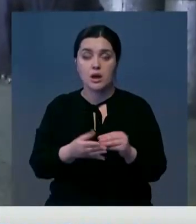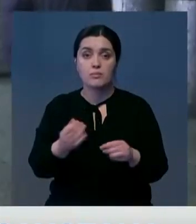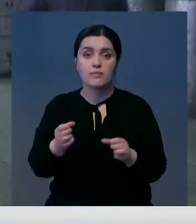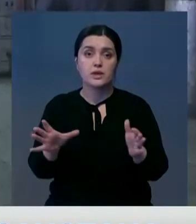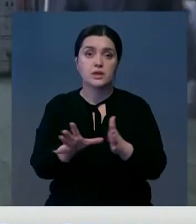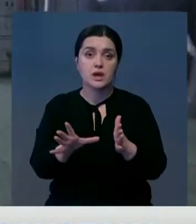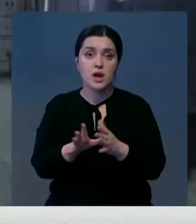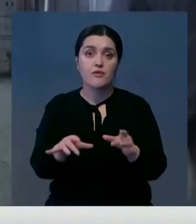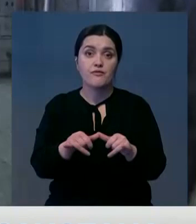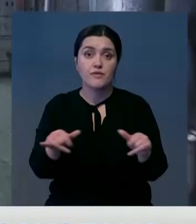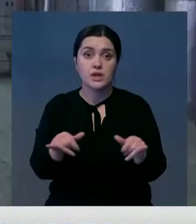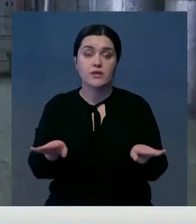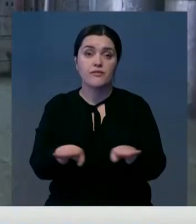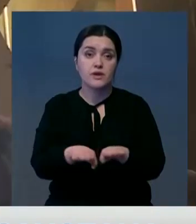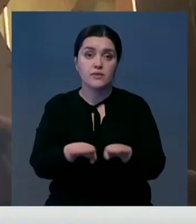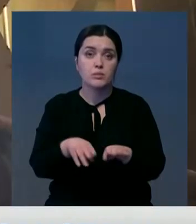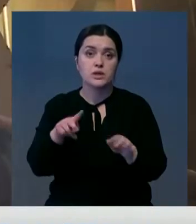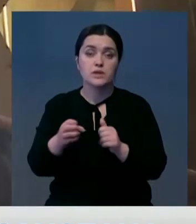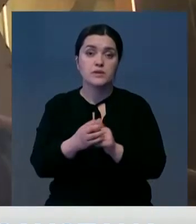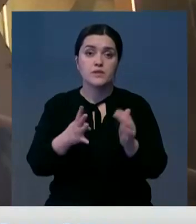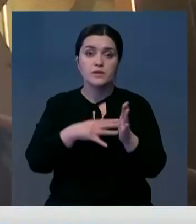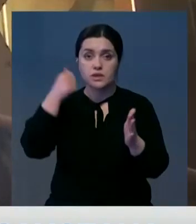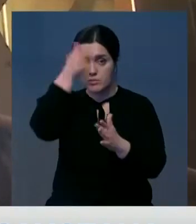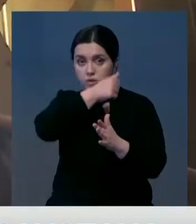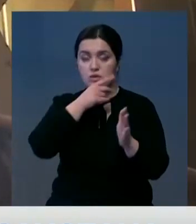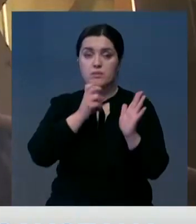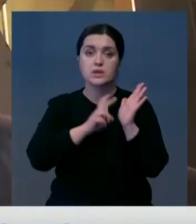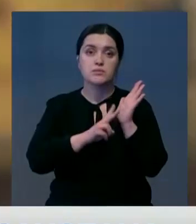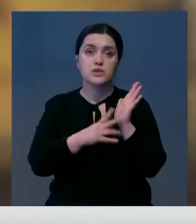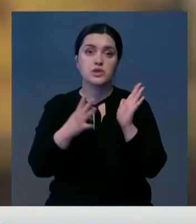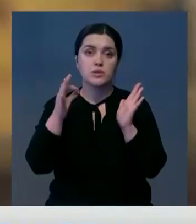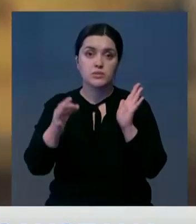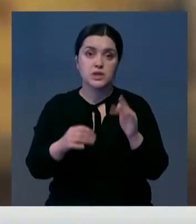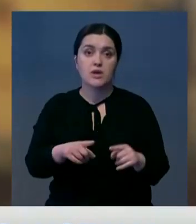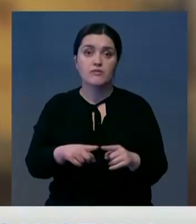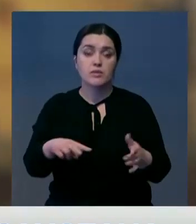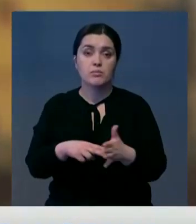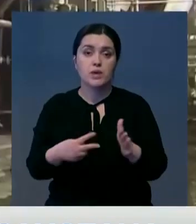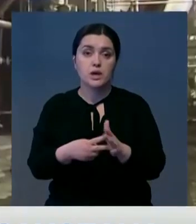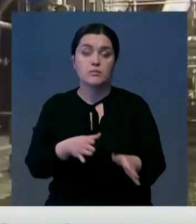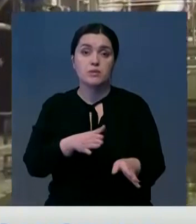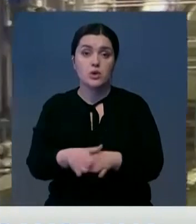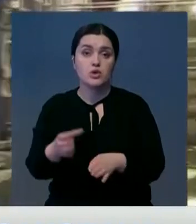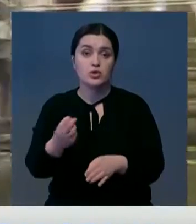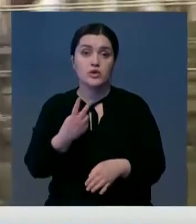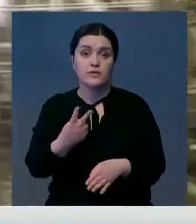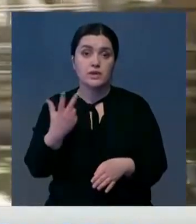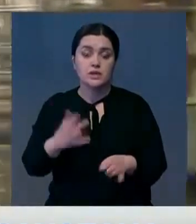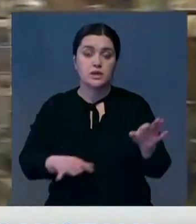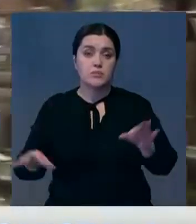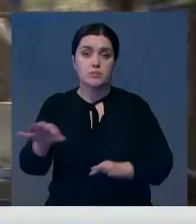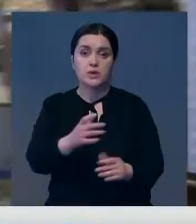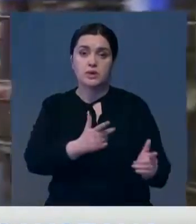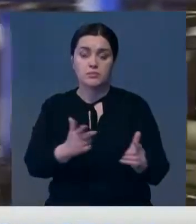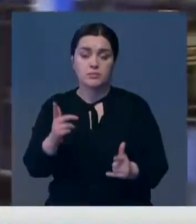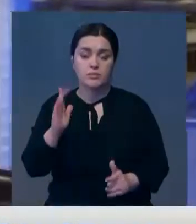Объем выработанной ими энергии вырос в сравнении с 2019 годом на 74%. В текущем году планируют реализовать